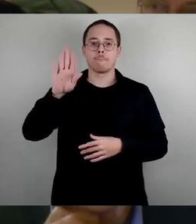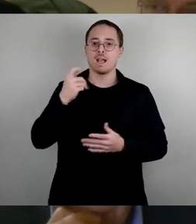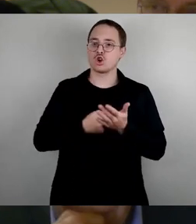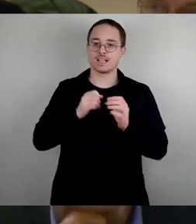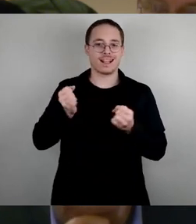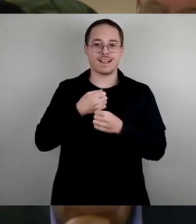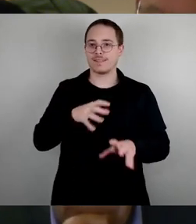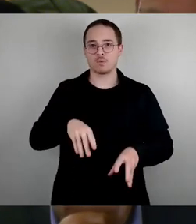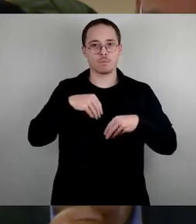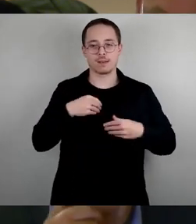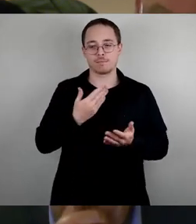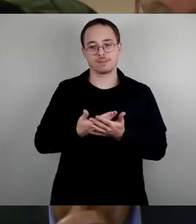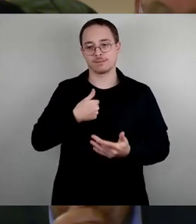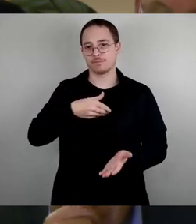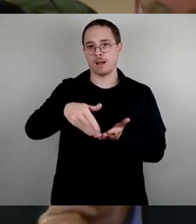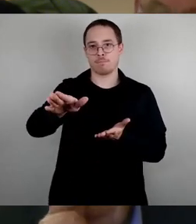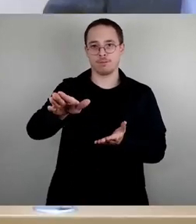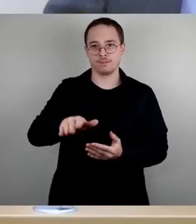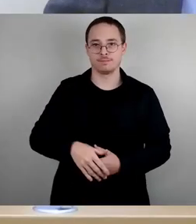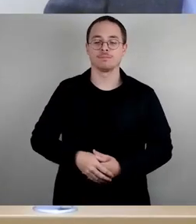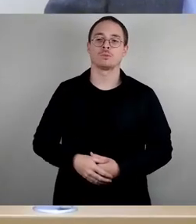Okay, dann machen wir weiter.